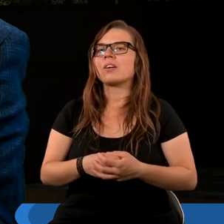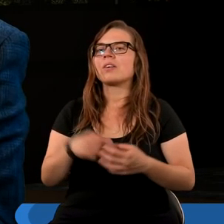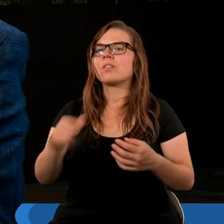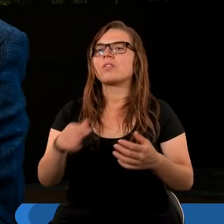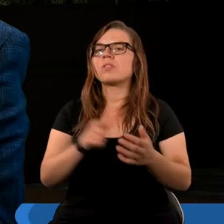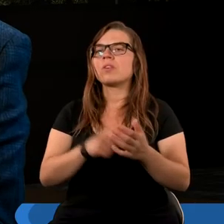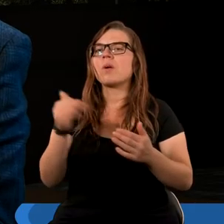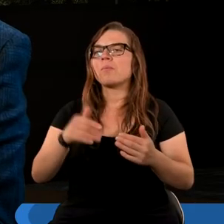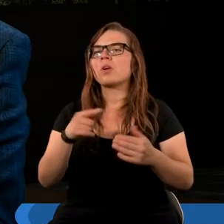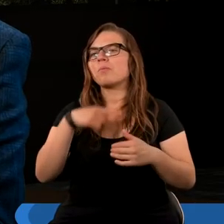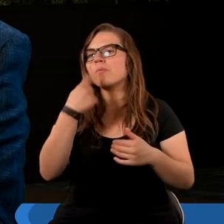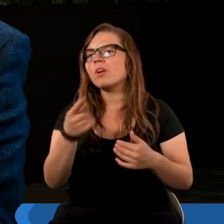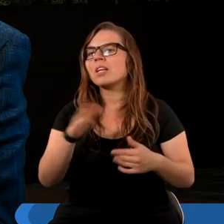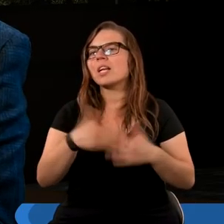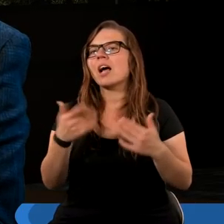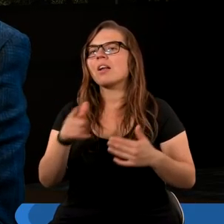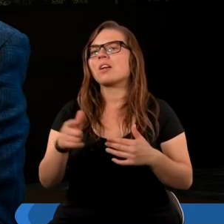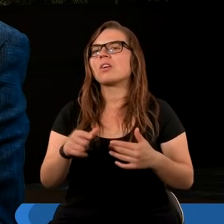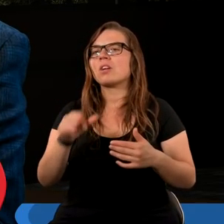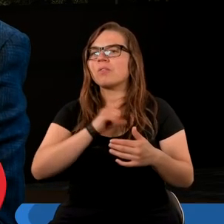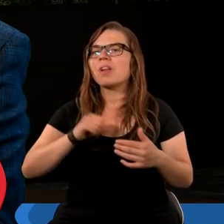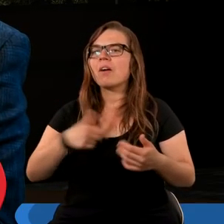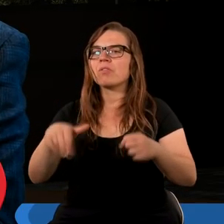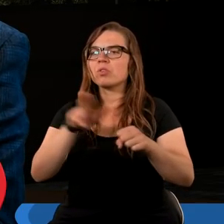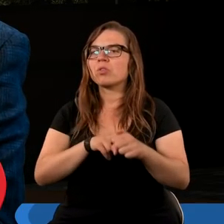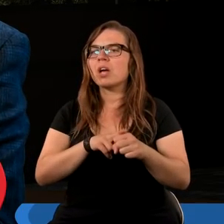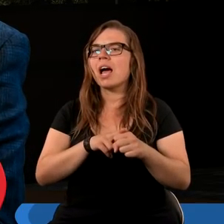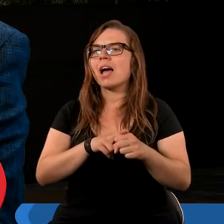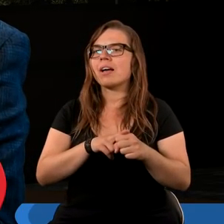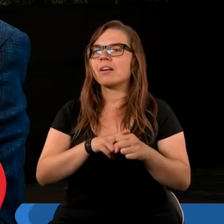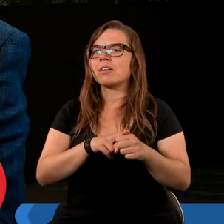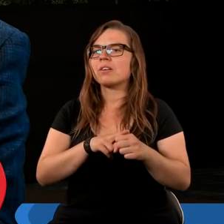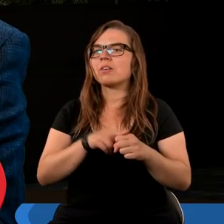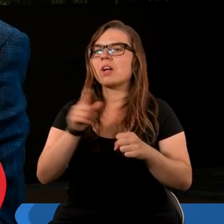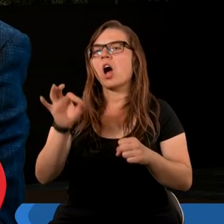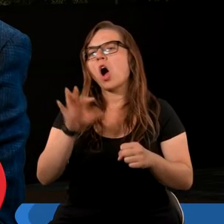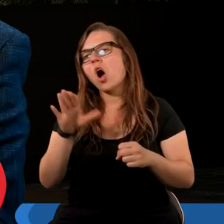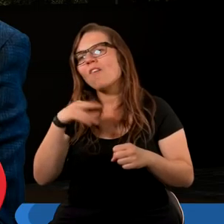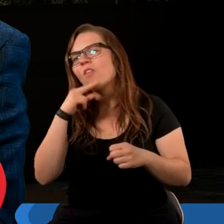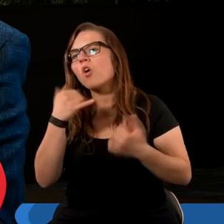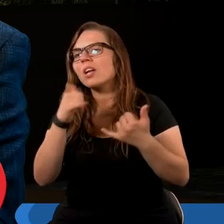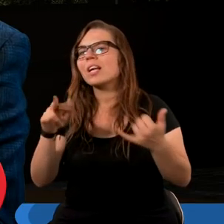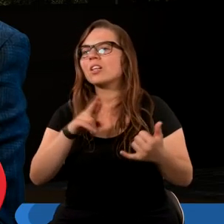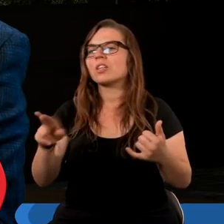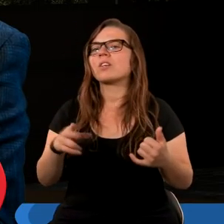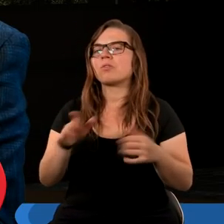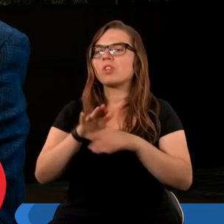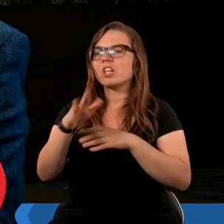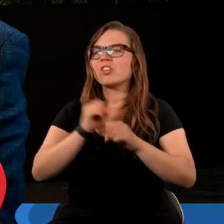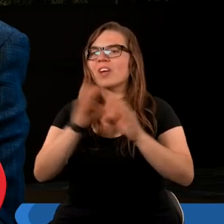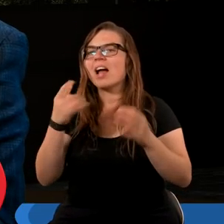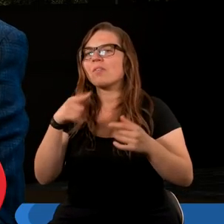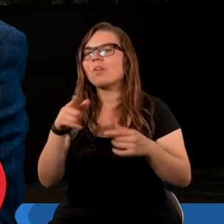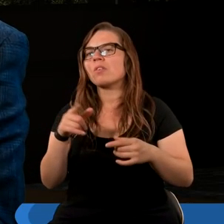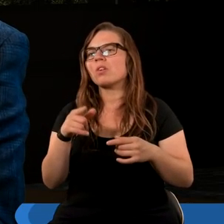Już na przykład w Apokalipsie Jana w 17 rozdziale w wersie 15 czytamy o wodach, nad którymi rozsiadła się